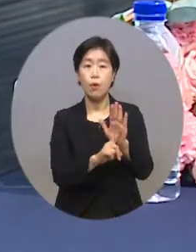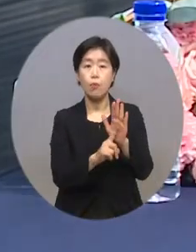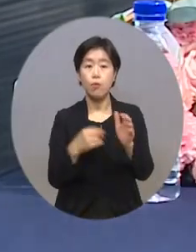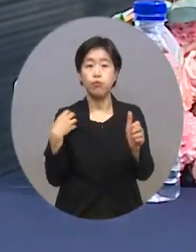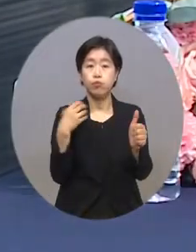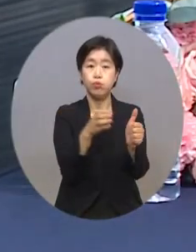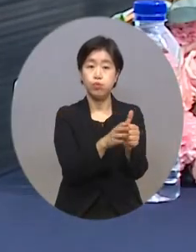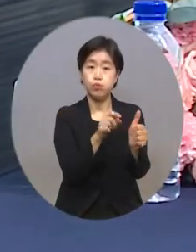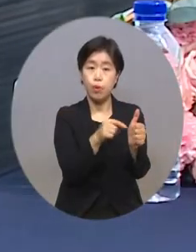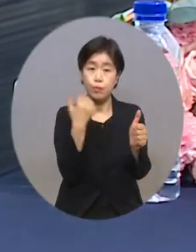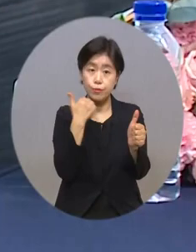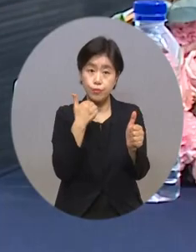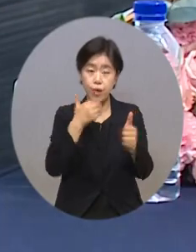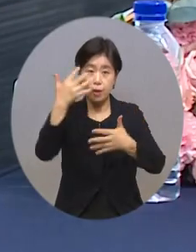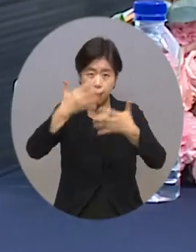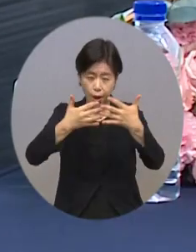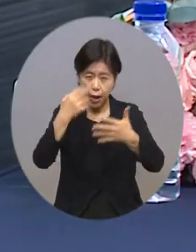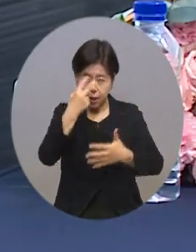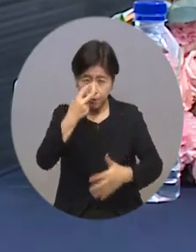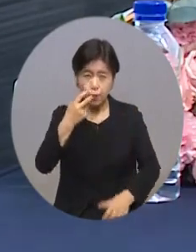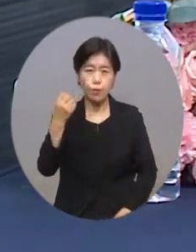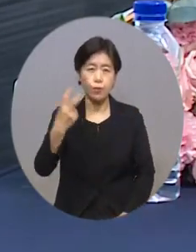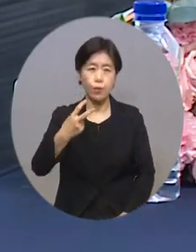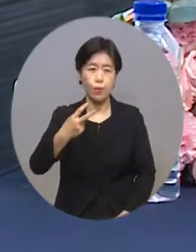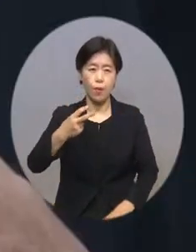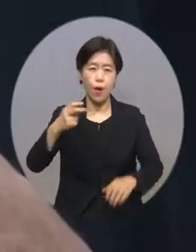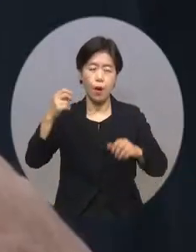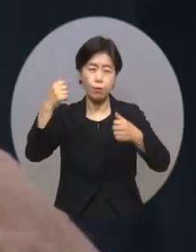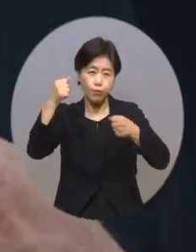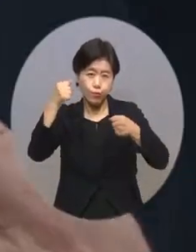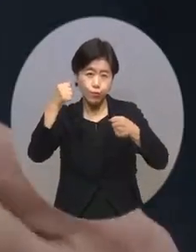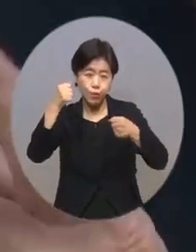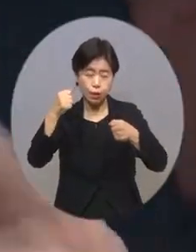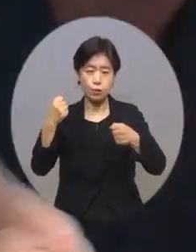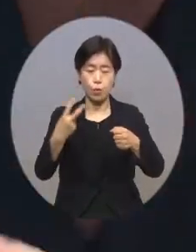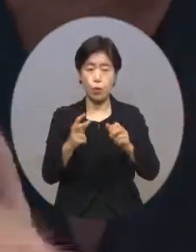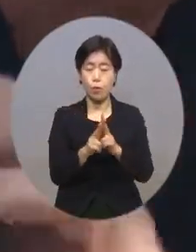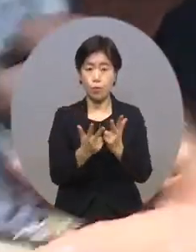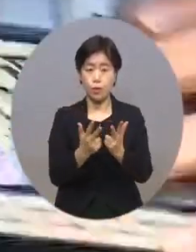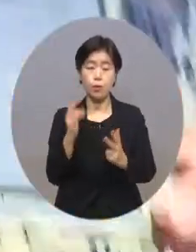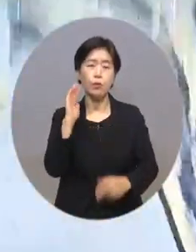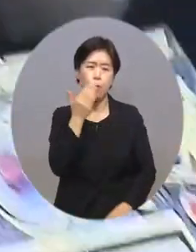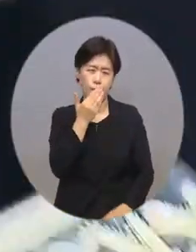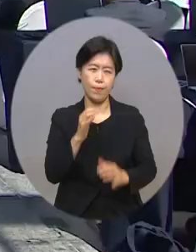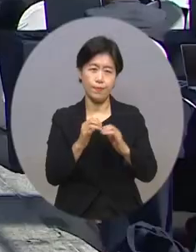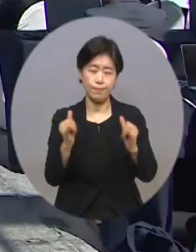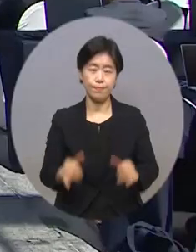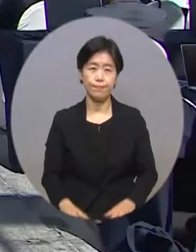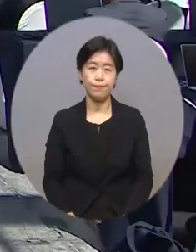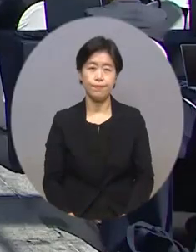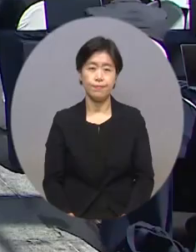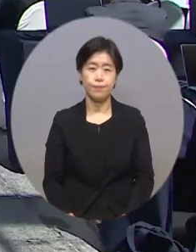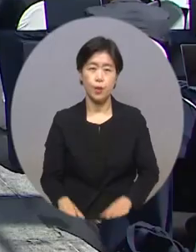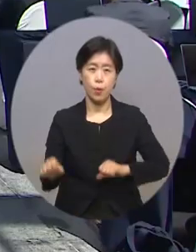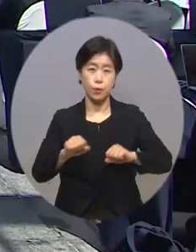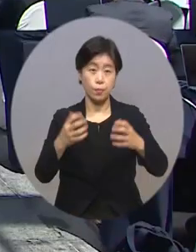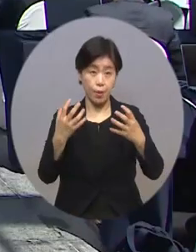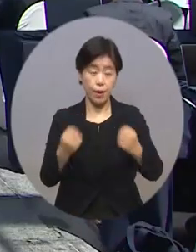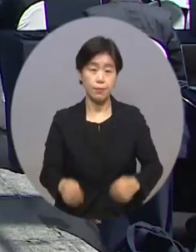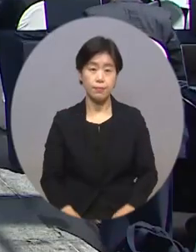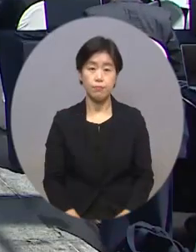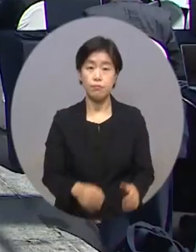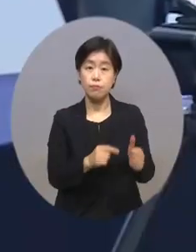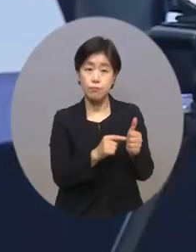코처는 영화 감독이자 배우, 그리고 농아인 단카자로서 다양한 활동을 펼치고 있습니다. 트로이 코처는